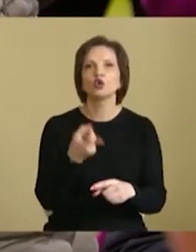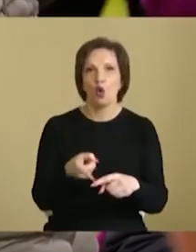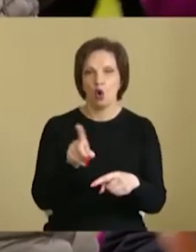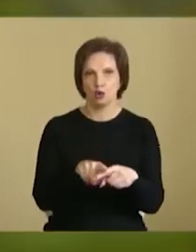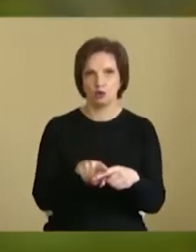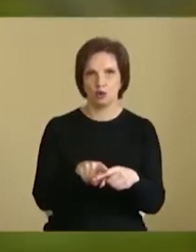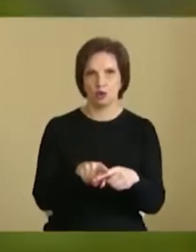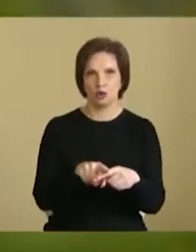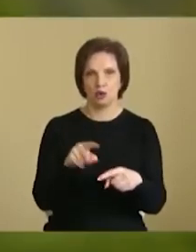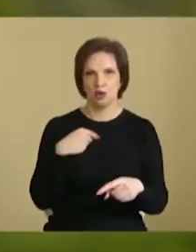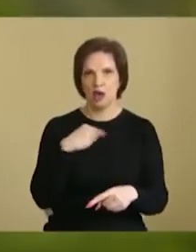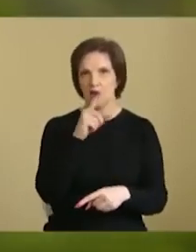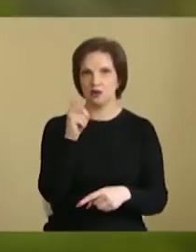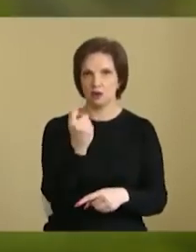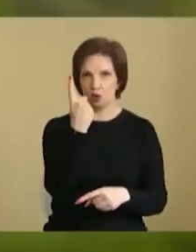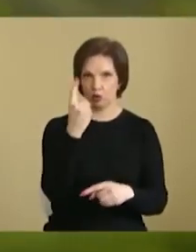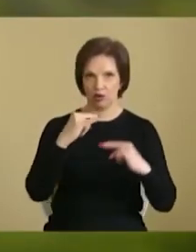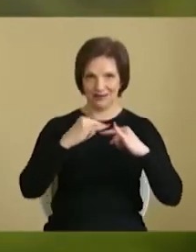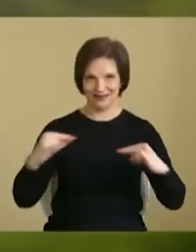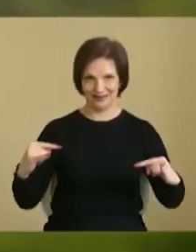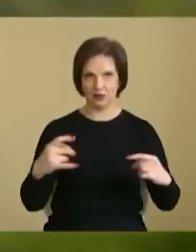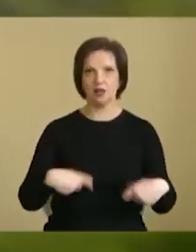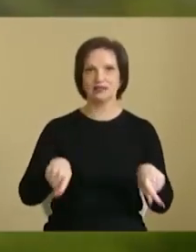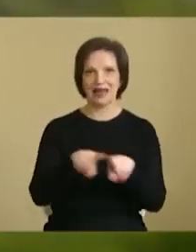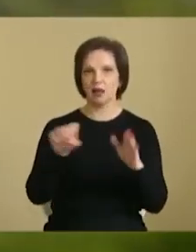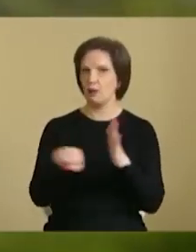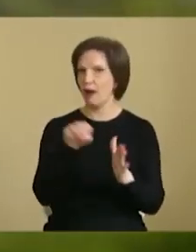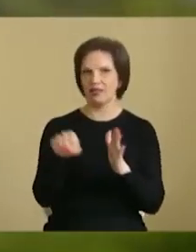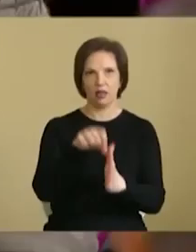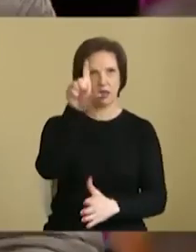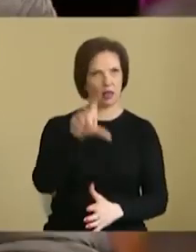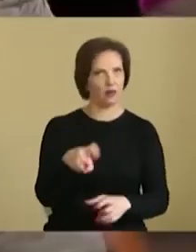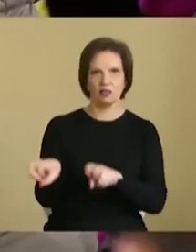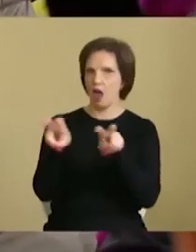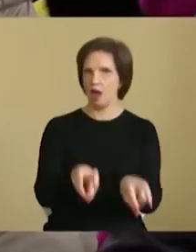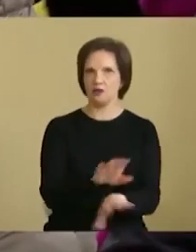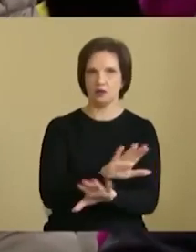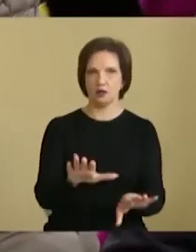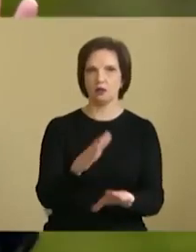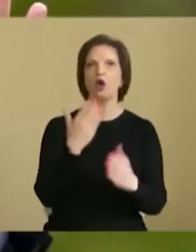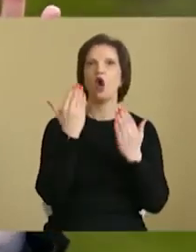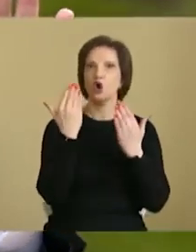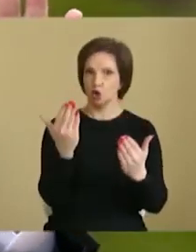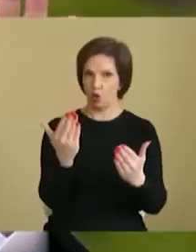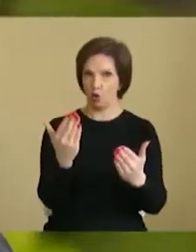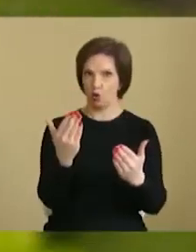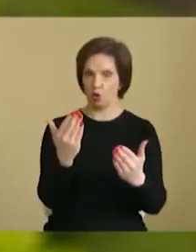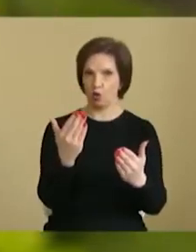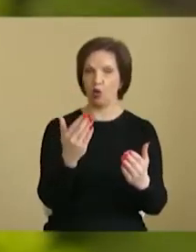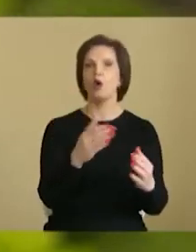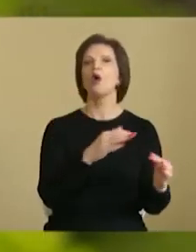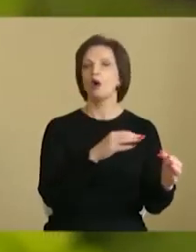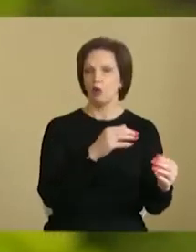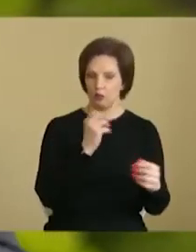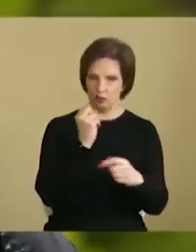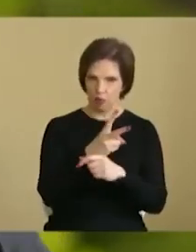Я за один стіл з такими бандитами не сяду. Його обрали. Це народ. Це права